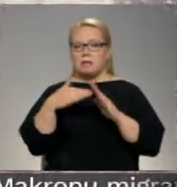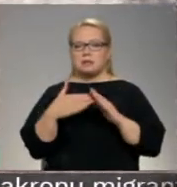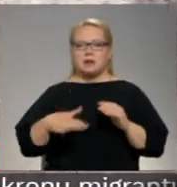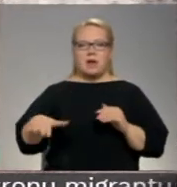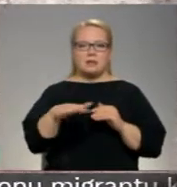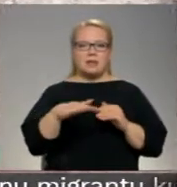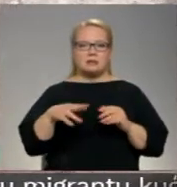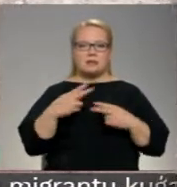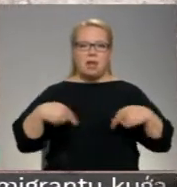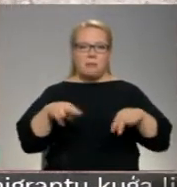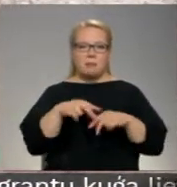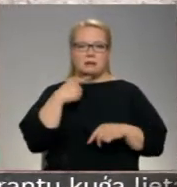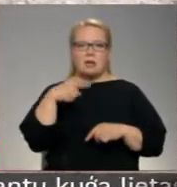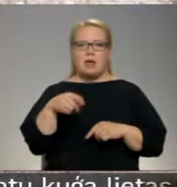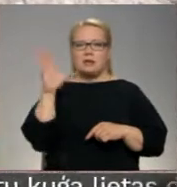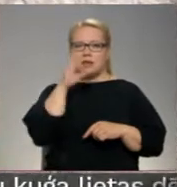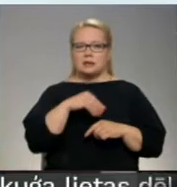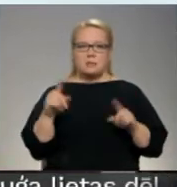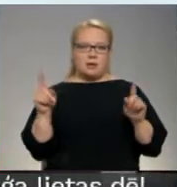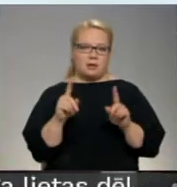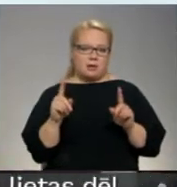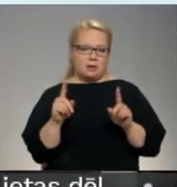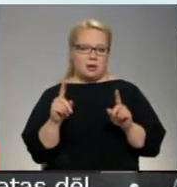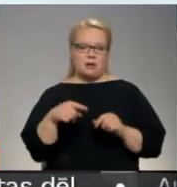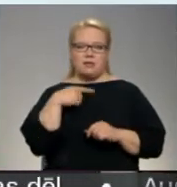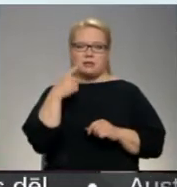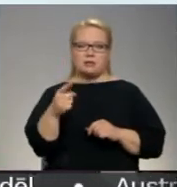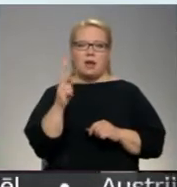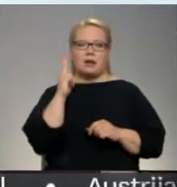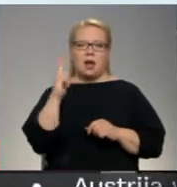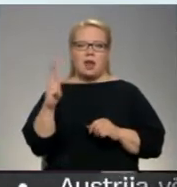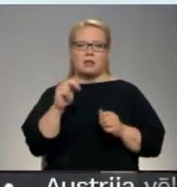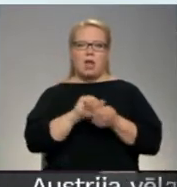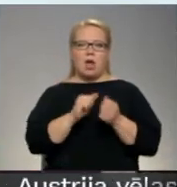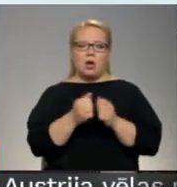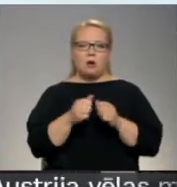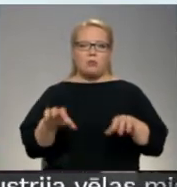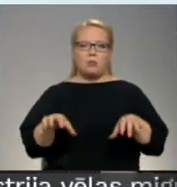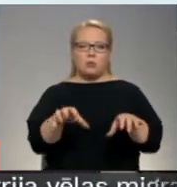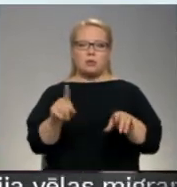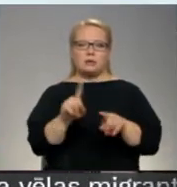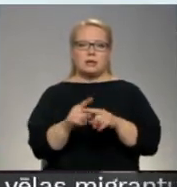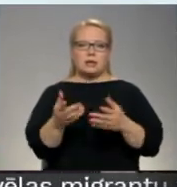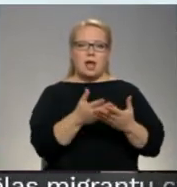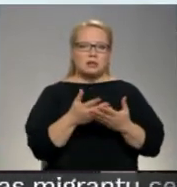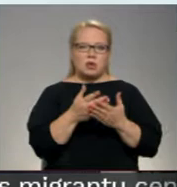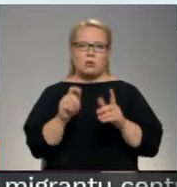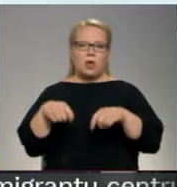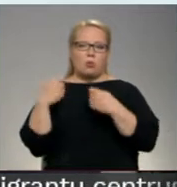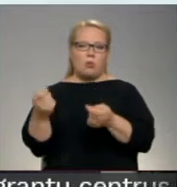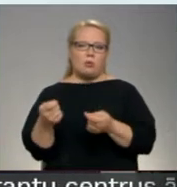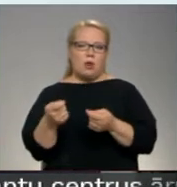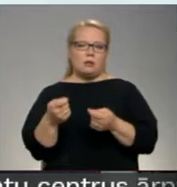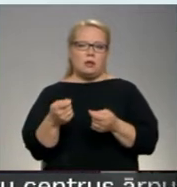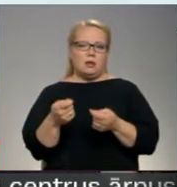vidas departaments informēja, ka šāda iespēja ir. Demontētais brūģis ir jācījā un jānodod glabāšanai